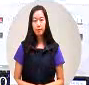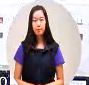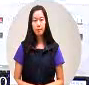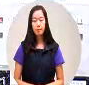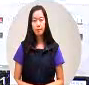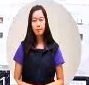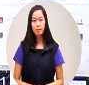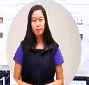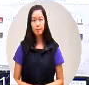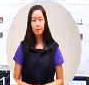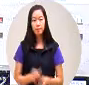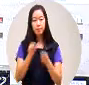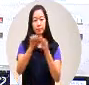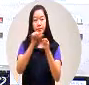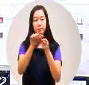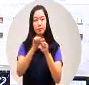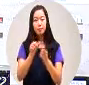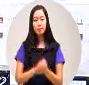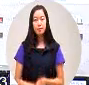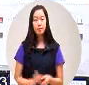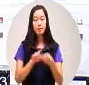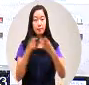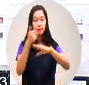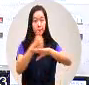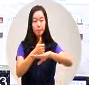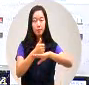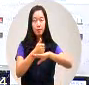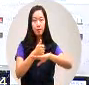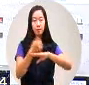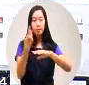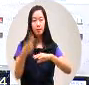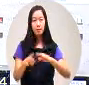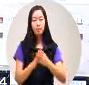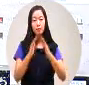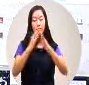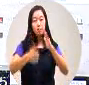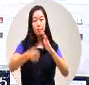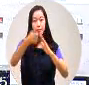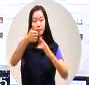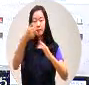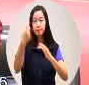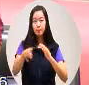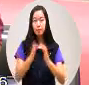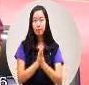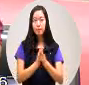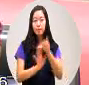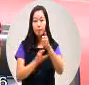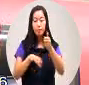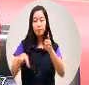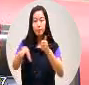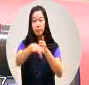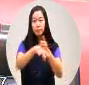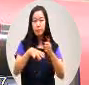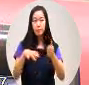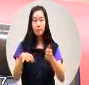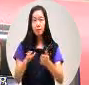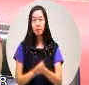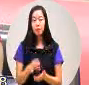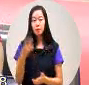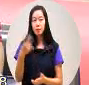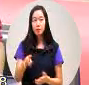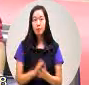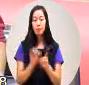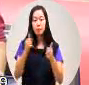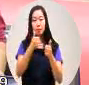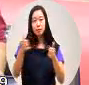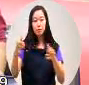请五分钟 谢谢来 主席市長我们局处长素合局处长我们